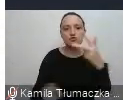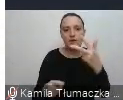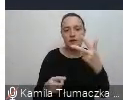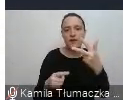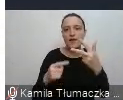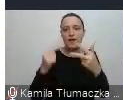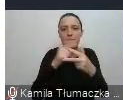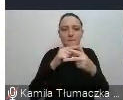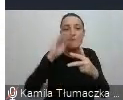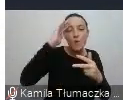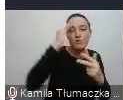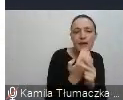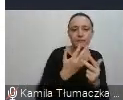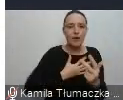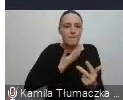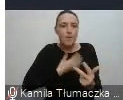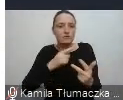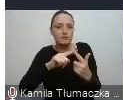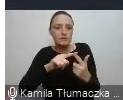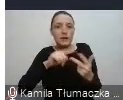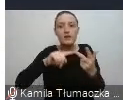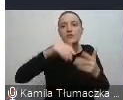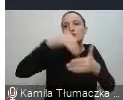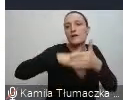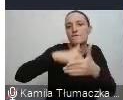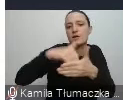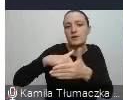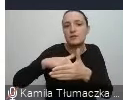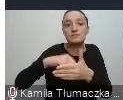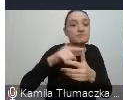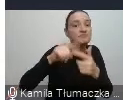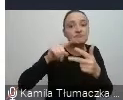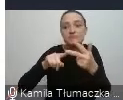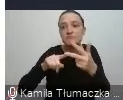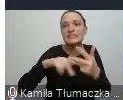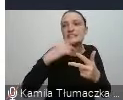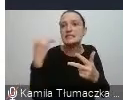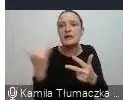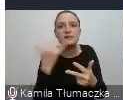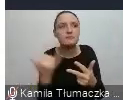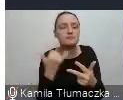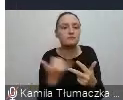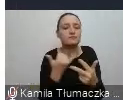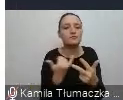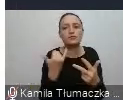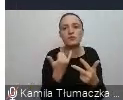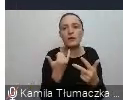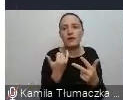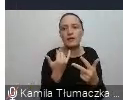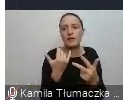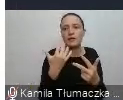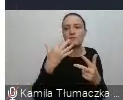poznawczy, emocjonalny i behawioralny. I on zawsze, ale właściwie prawie zawsze, jest